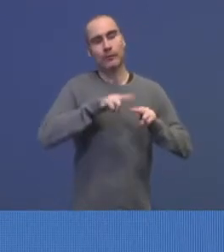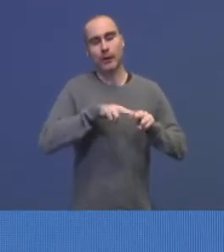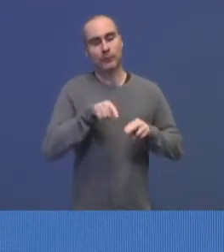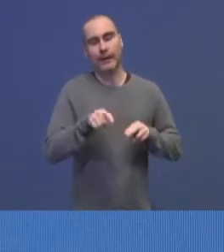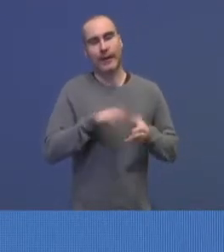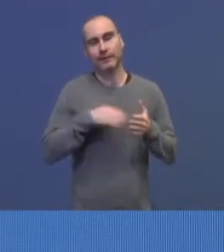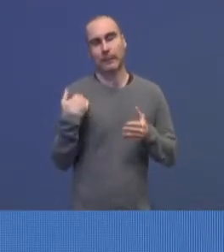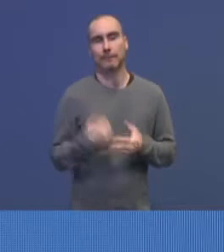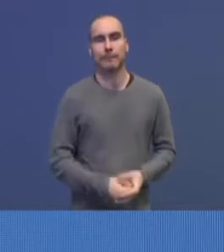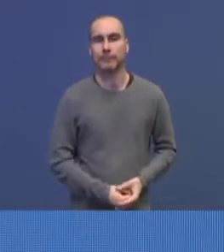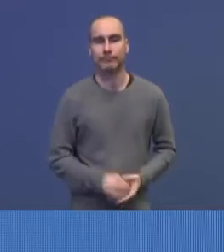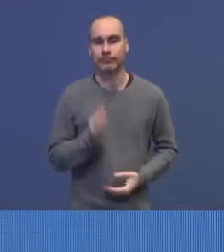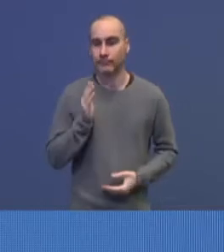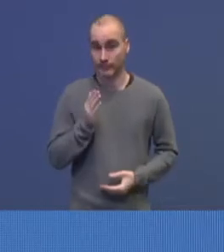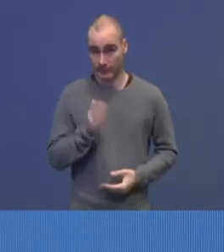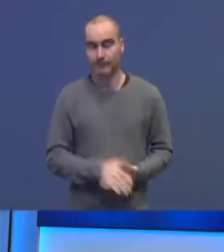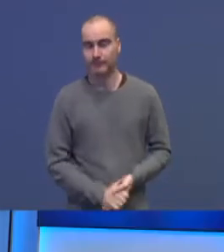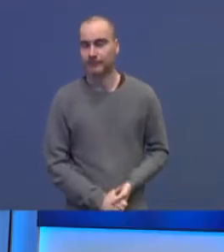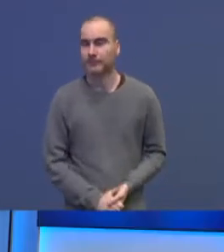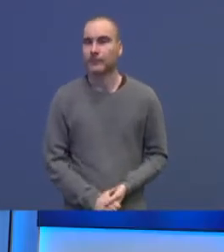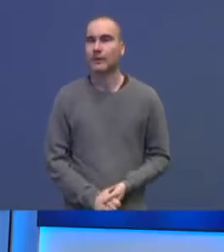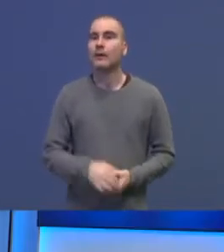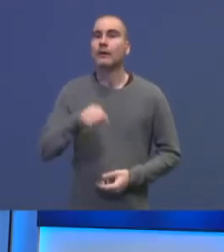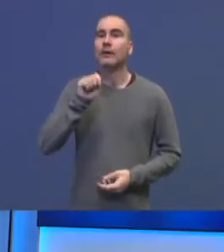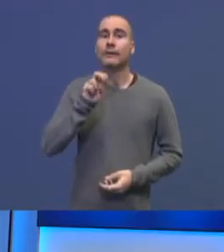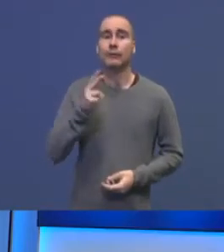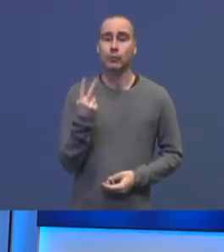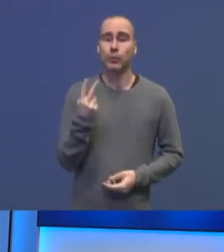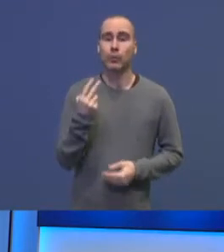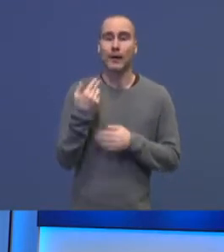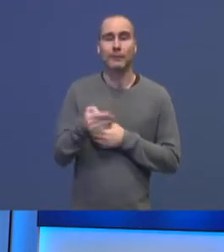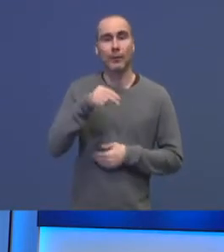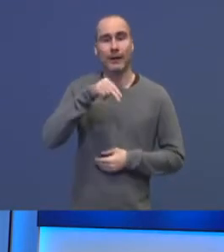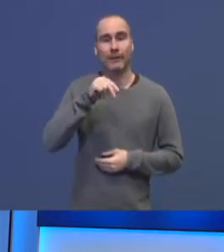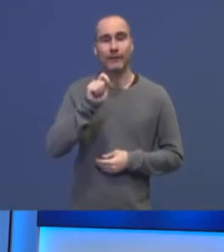enn jeg ga i sted. Takk. Da er det TV 2 og deretter NTV.